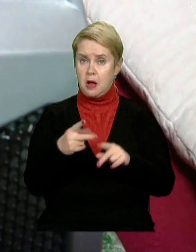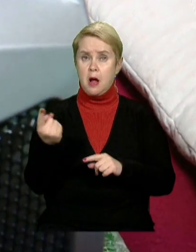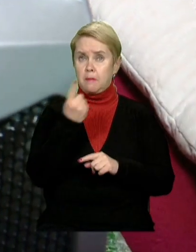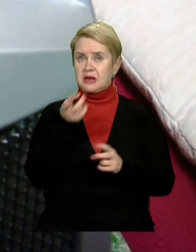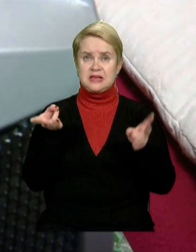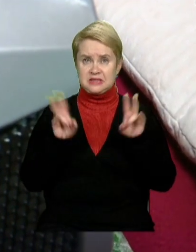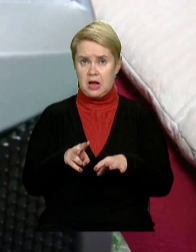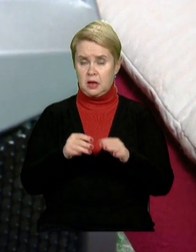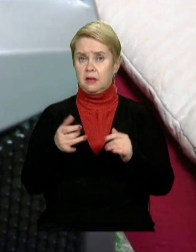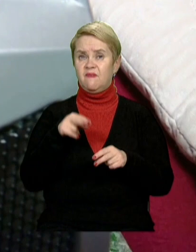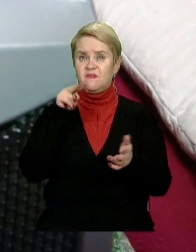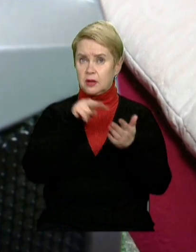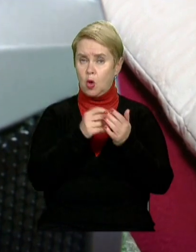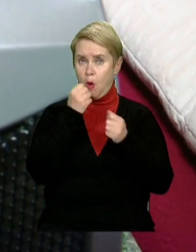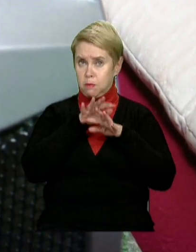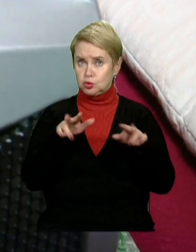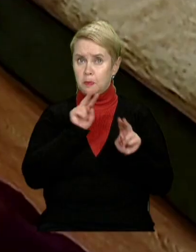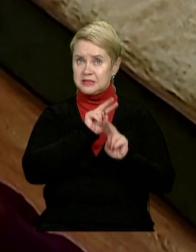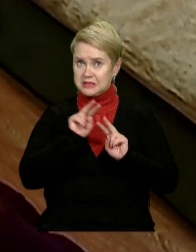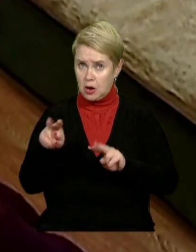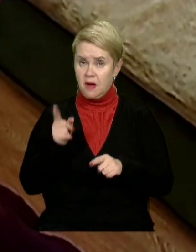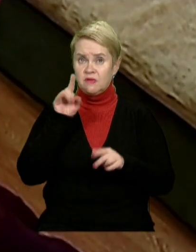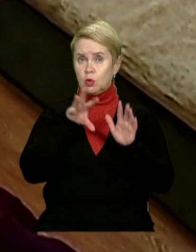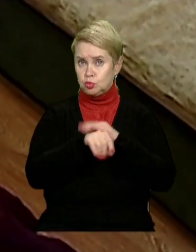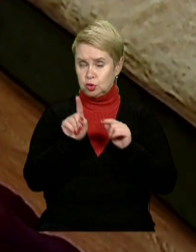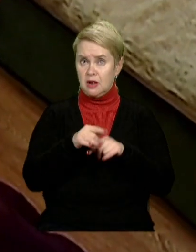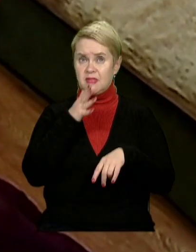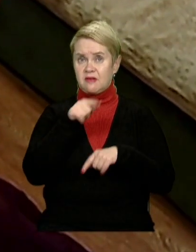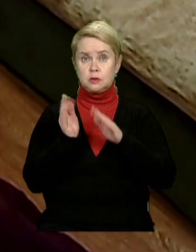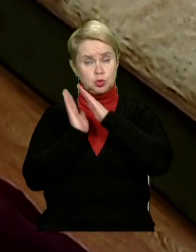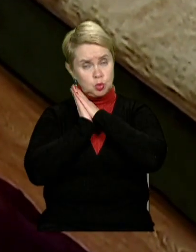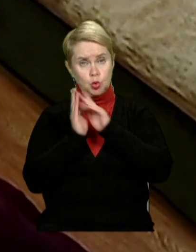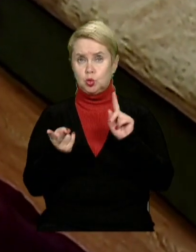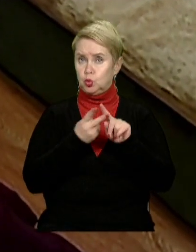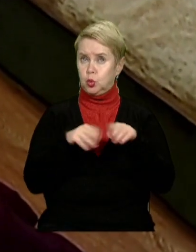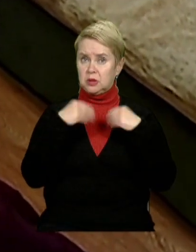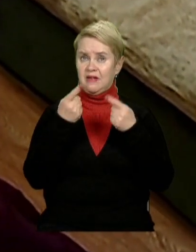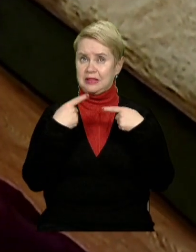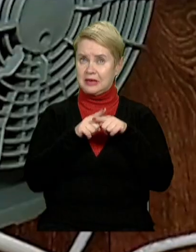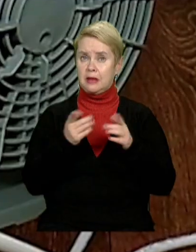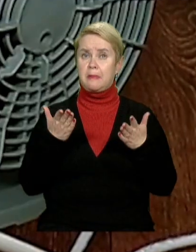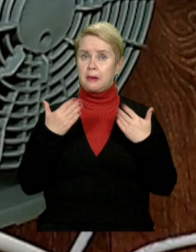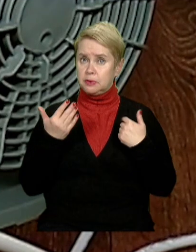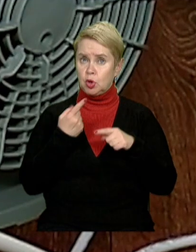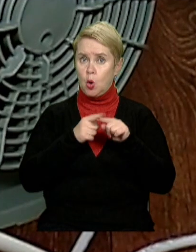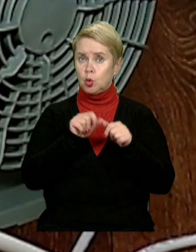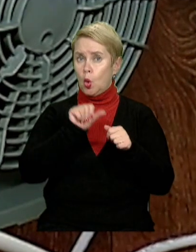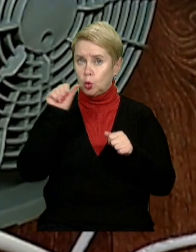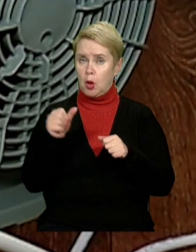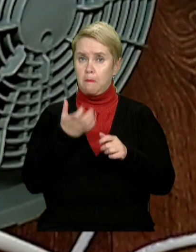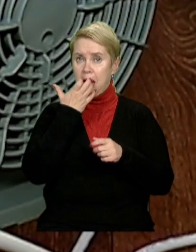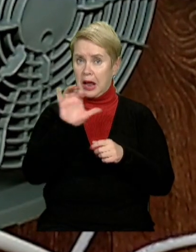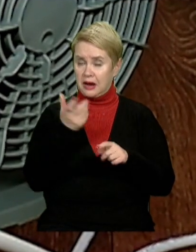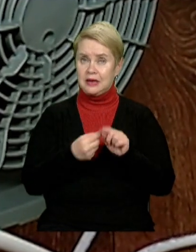Перше – не залишати вімкненими обігрівачі без нагляду, в тому числі й на час сну. Друге – давати техніці перепочити, аби уникнути